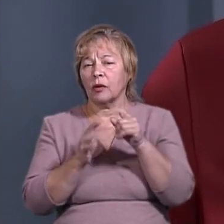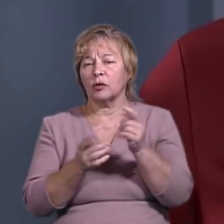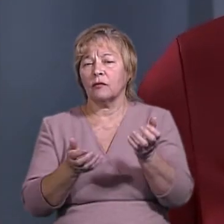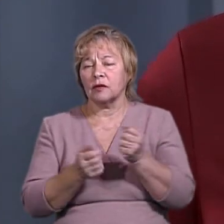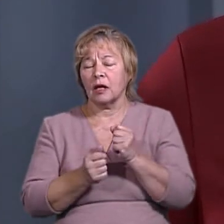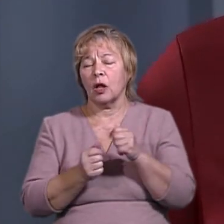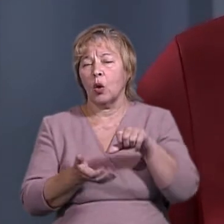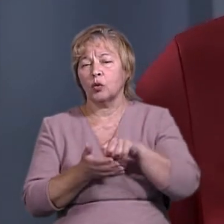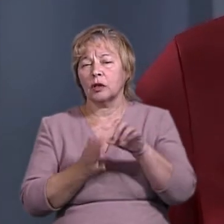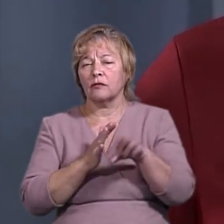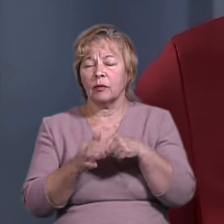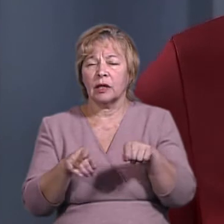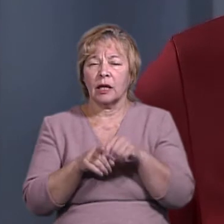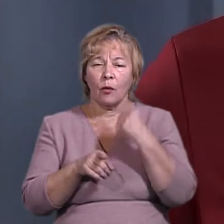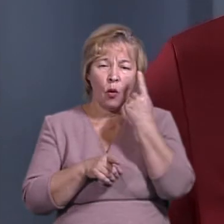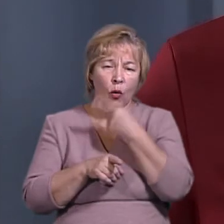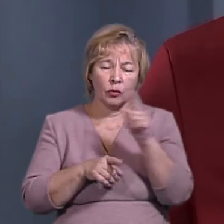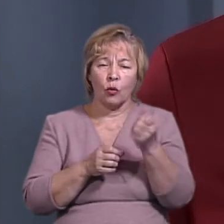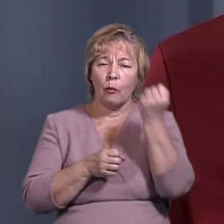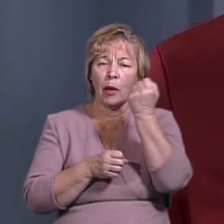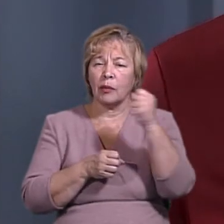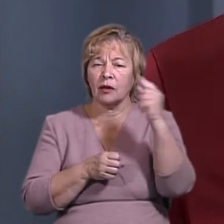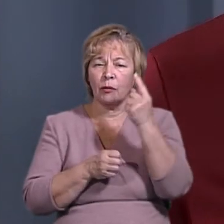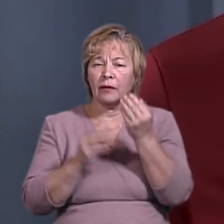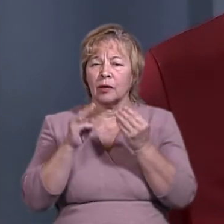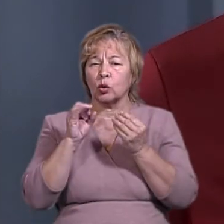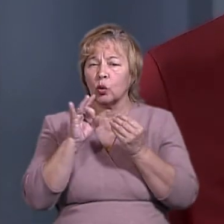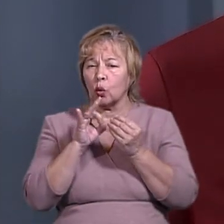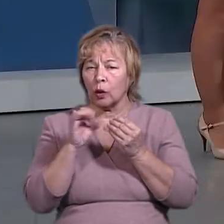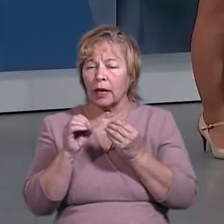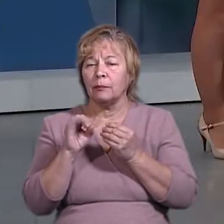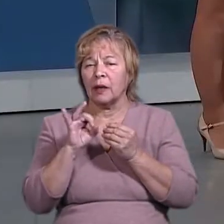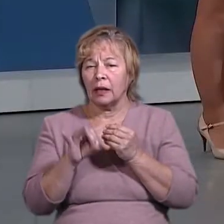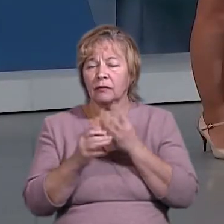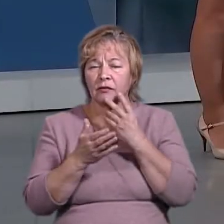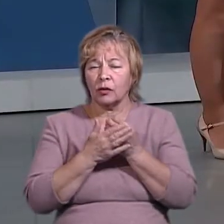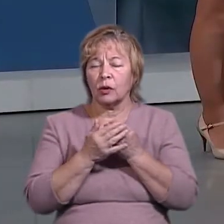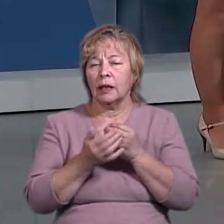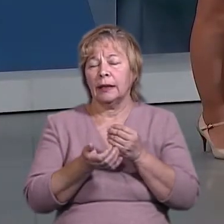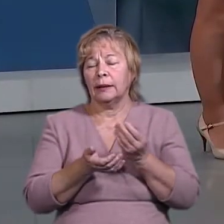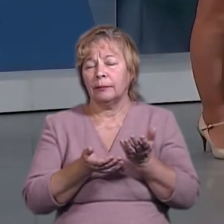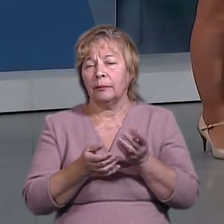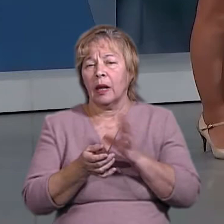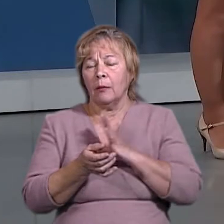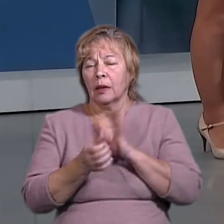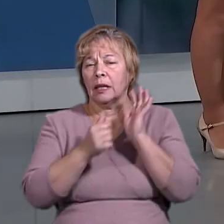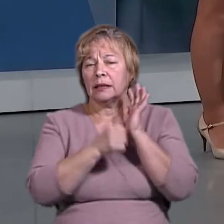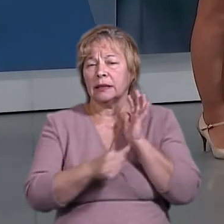участь у виборах. Таким чином він переміг у першому турі і, власне, ціною першого туру було